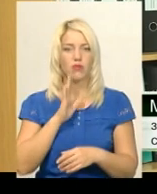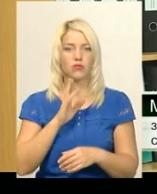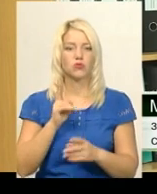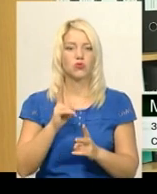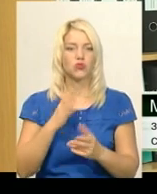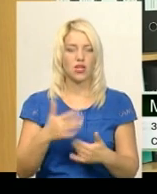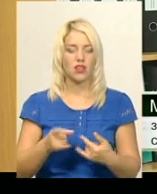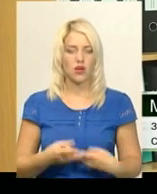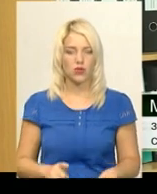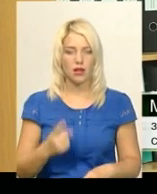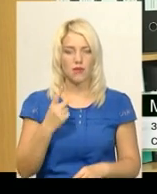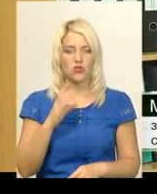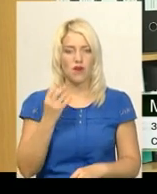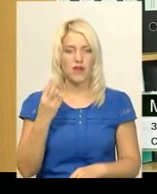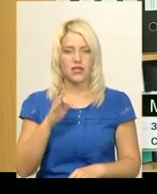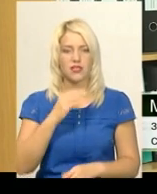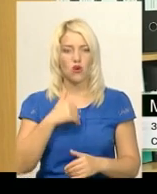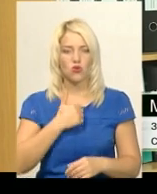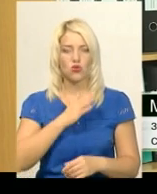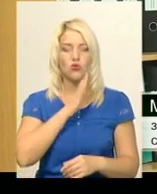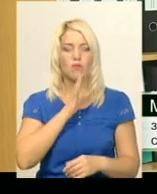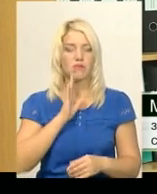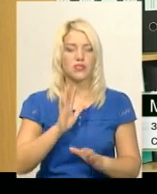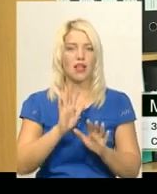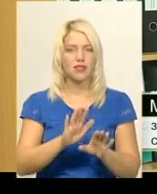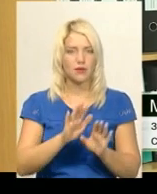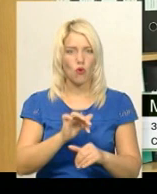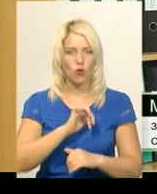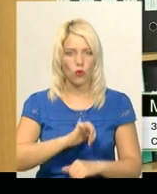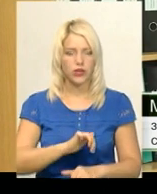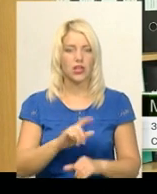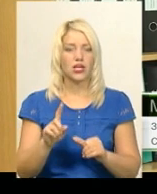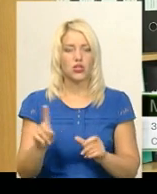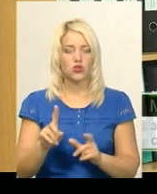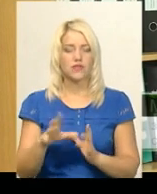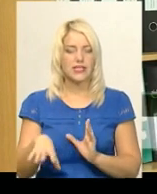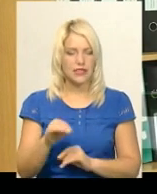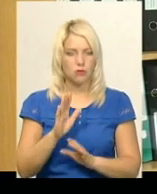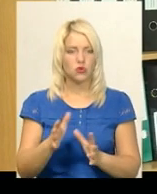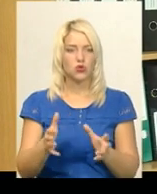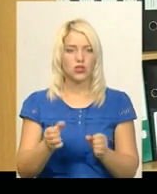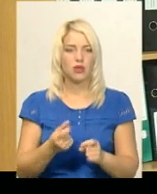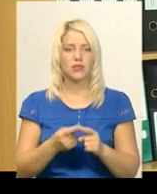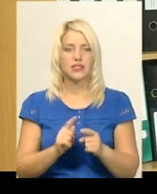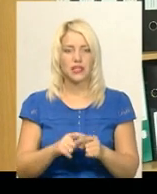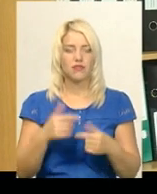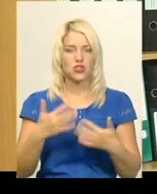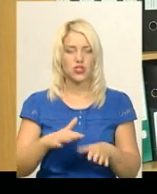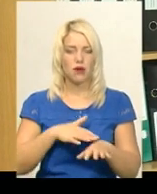1 вересня. Хочу матерів чи батьків заспокоїти, що вони всі отримають, тому цей механіст також виписаний в